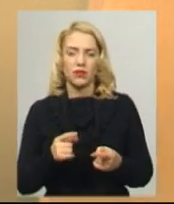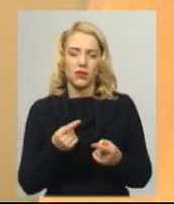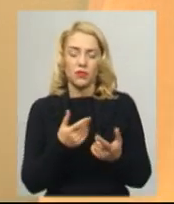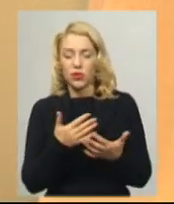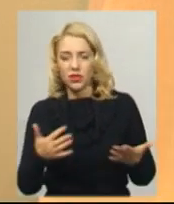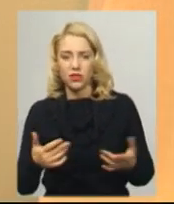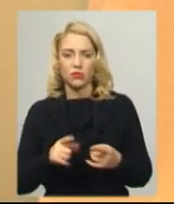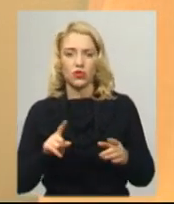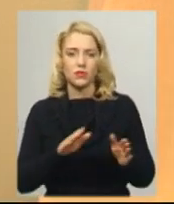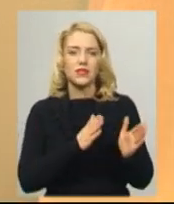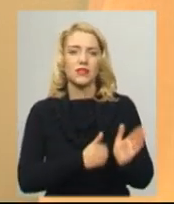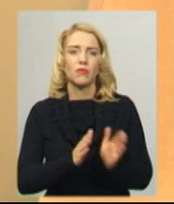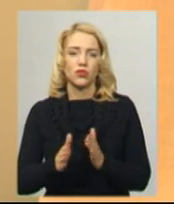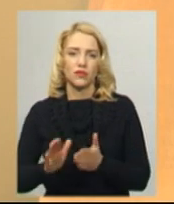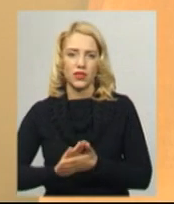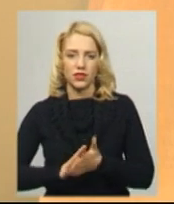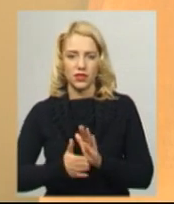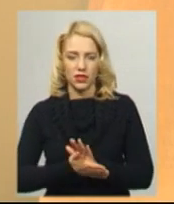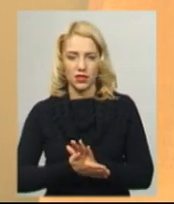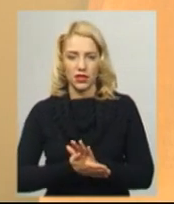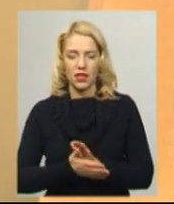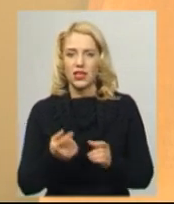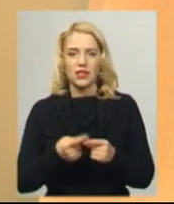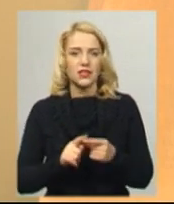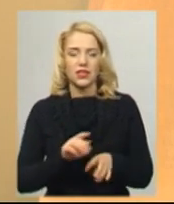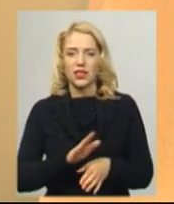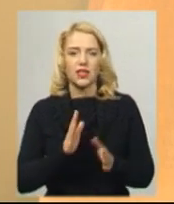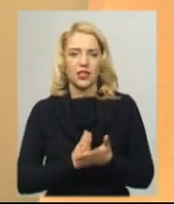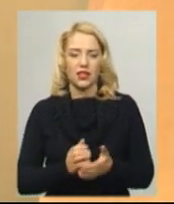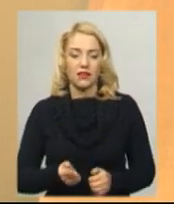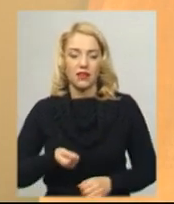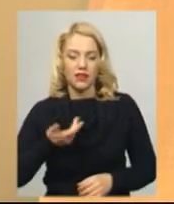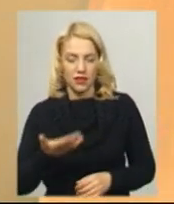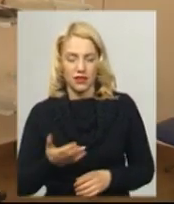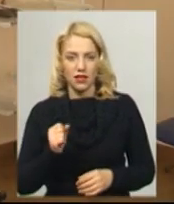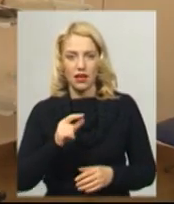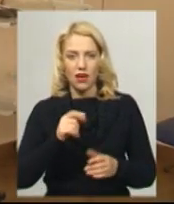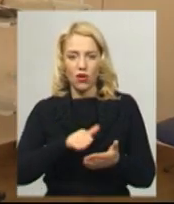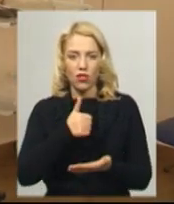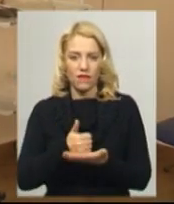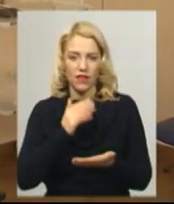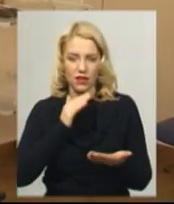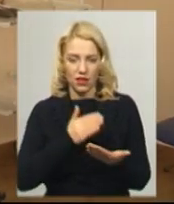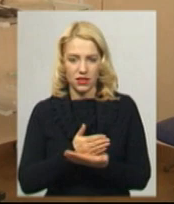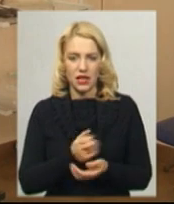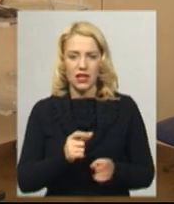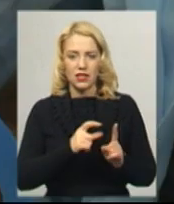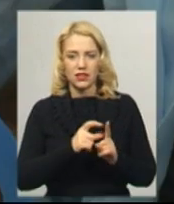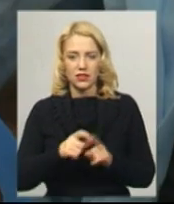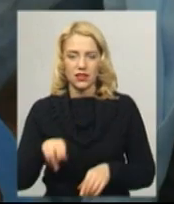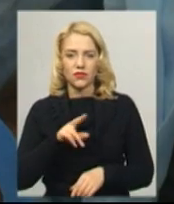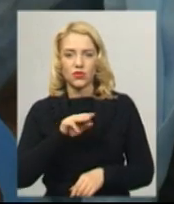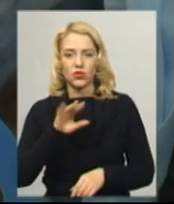стабілізувати стан, тому це питання не є кількісне, воно є якісне. Зі слів Юрія Джури, донорів на